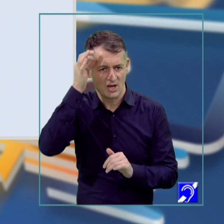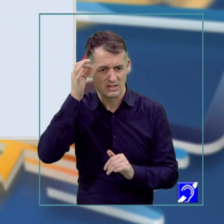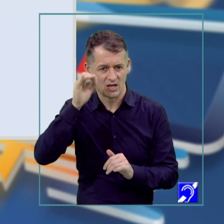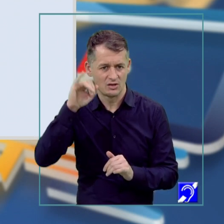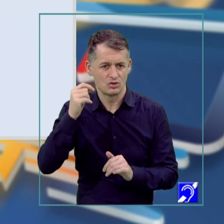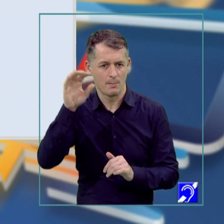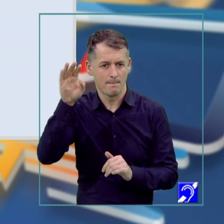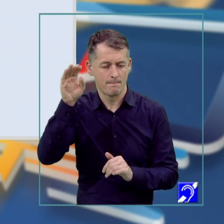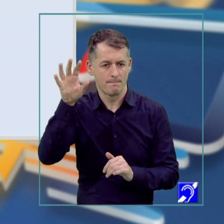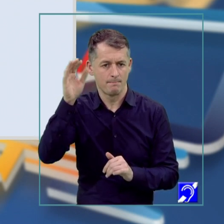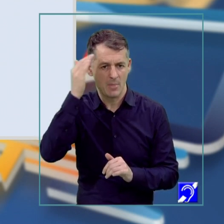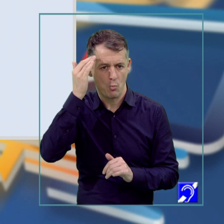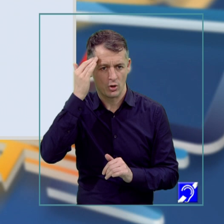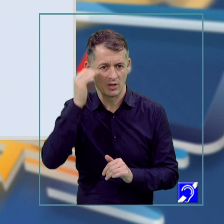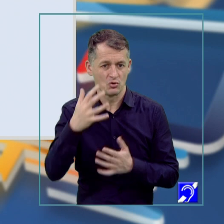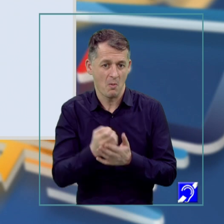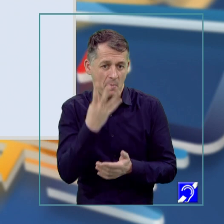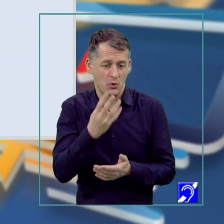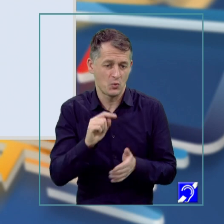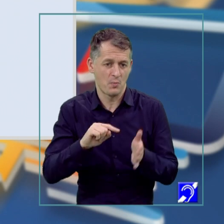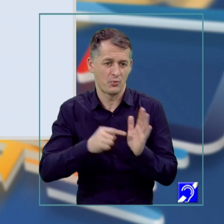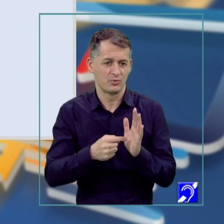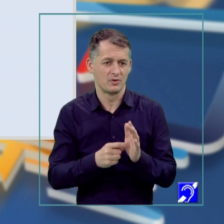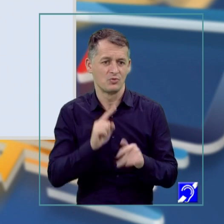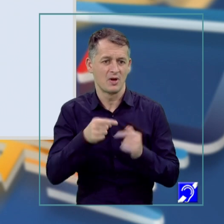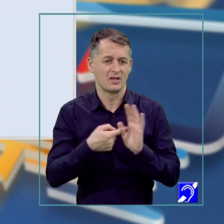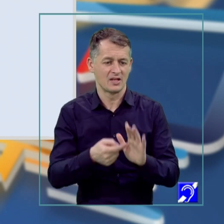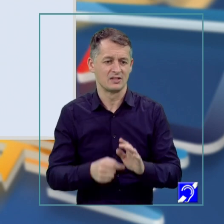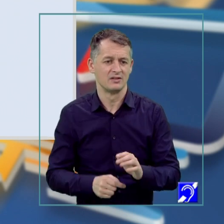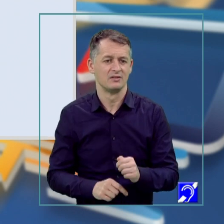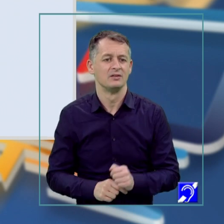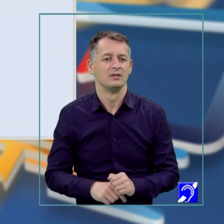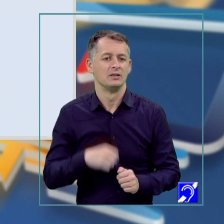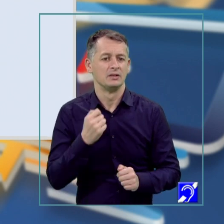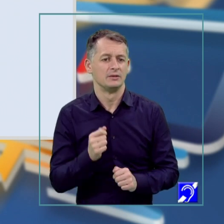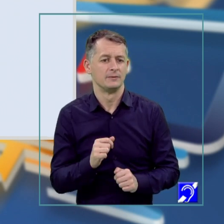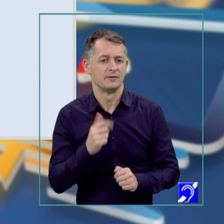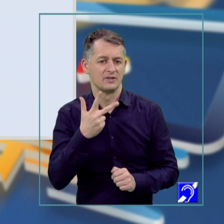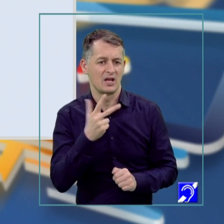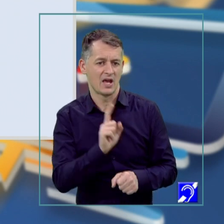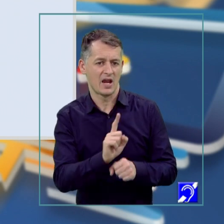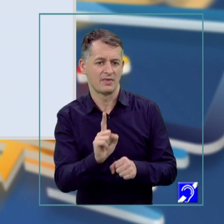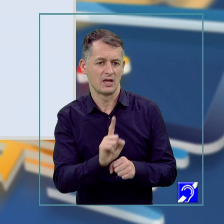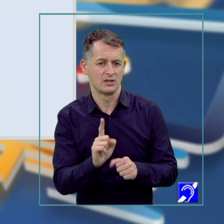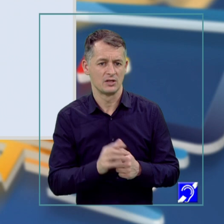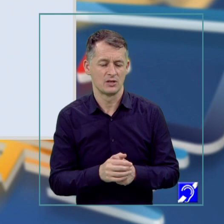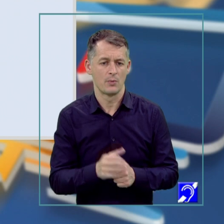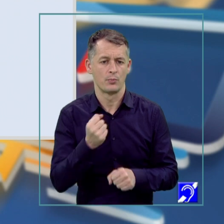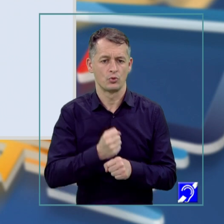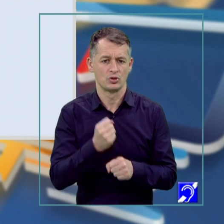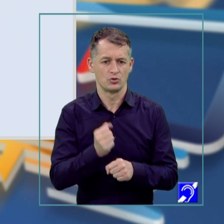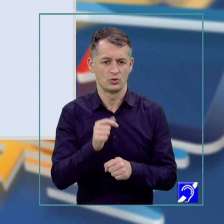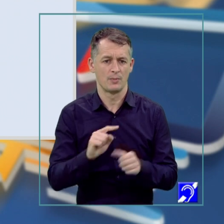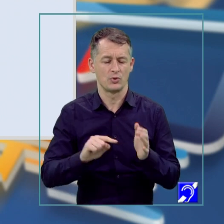și luăm patru puncte. Apoi, precizați trei caracteristici ale unuia dintre procesele menționate la punctul 1. În barem avem